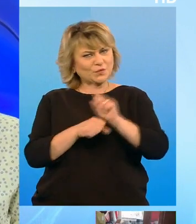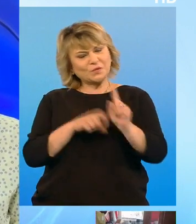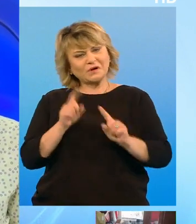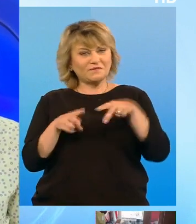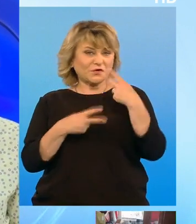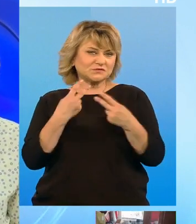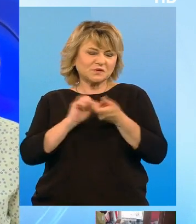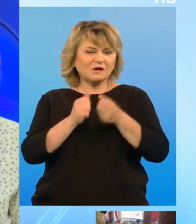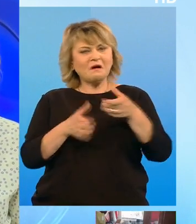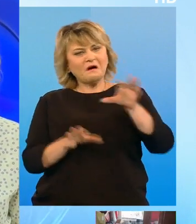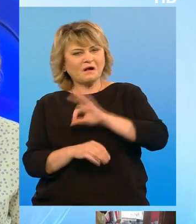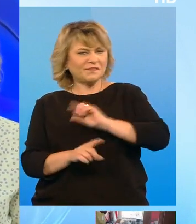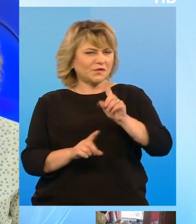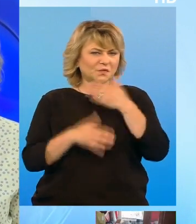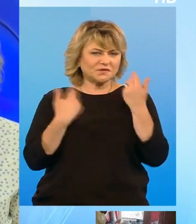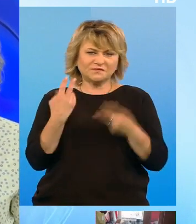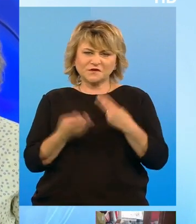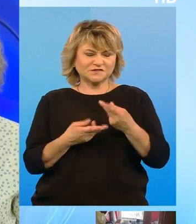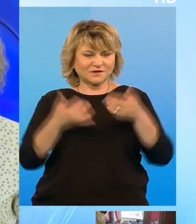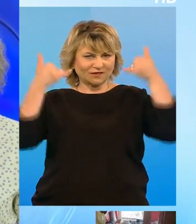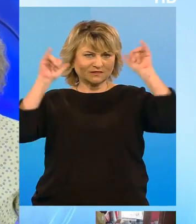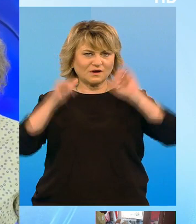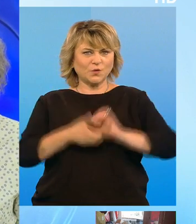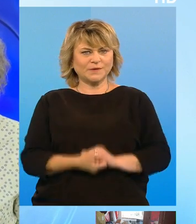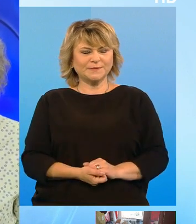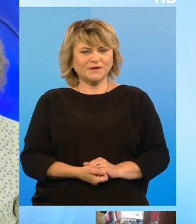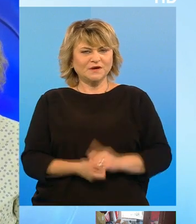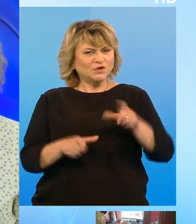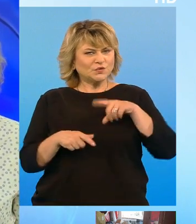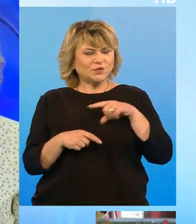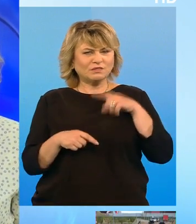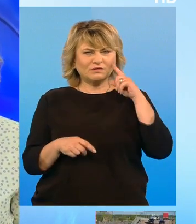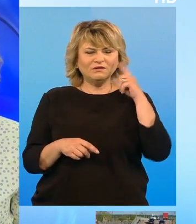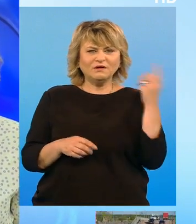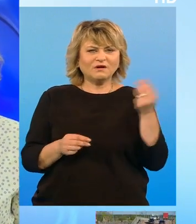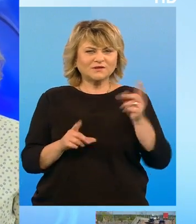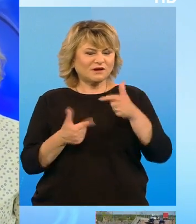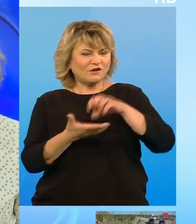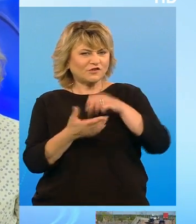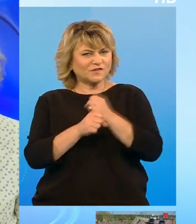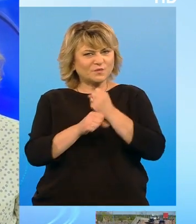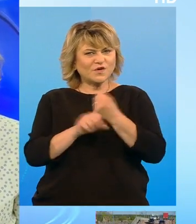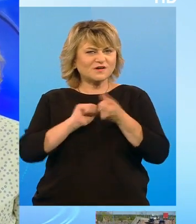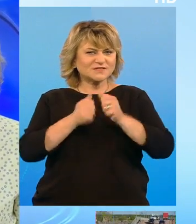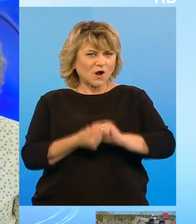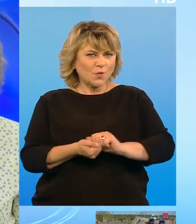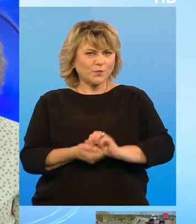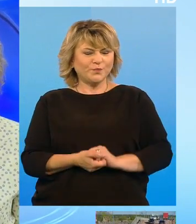utile, altele mai puțin utile pentru ce au ei de făcut taurii. Sunt creativ la locul de muncă sau în